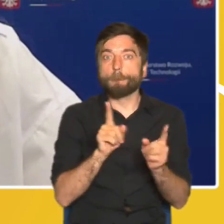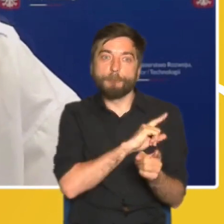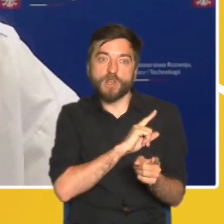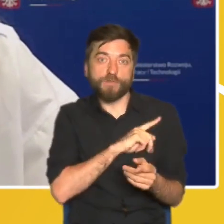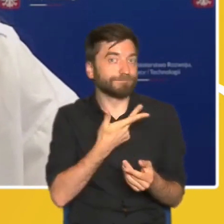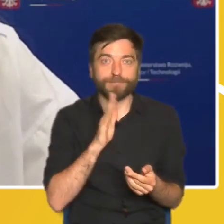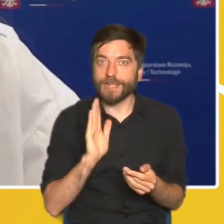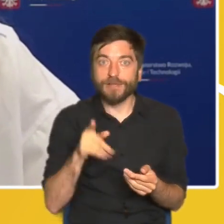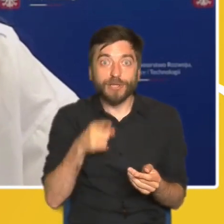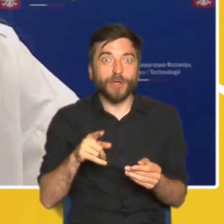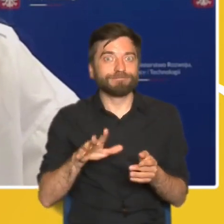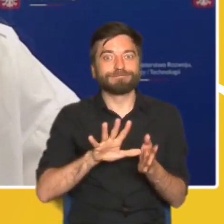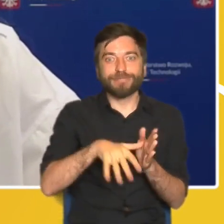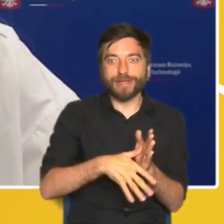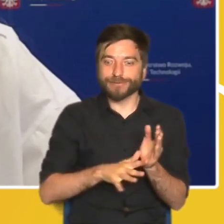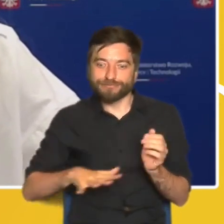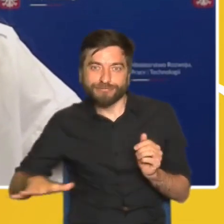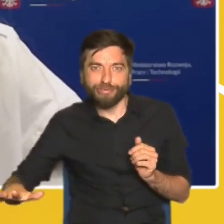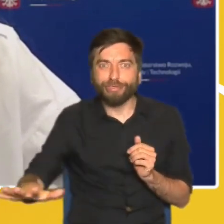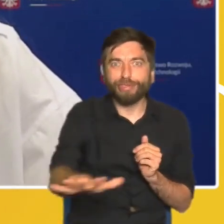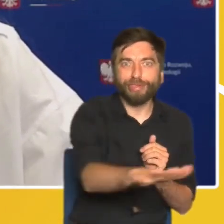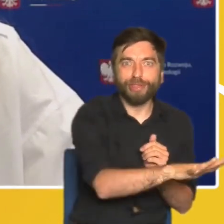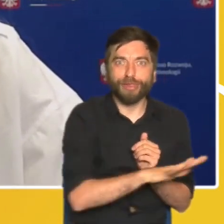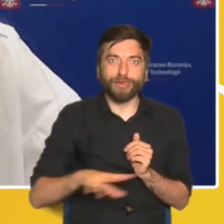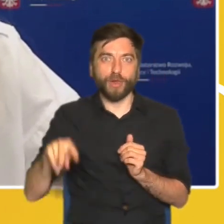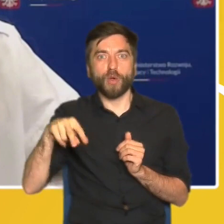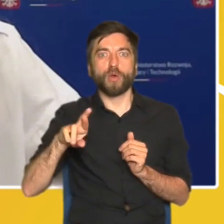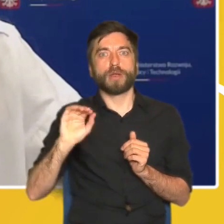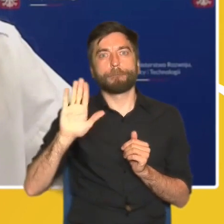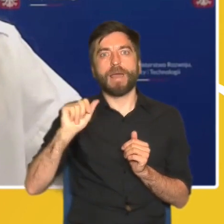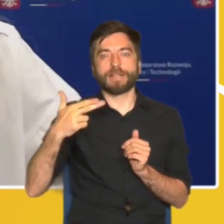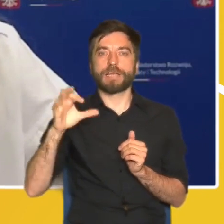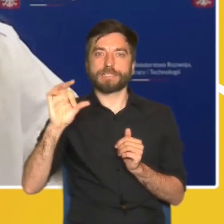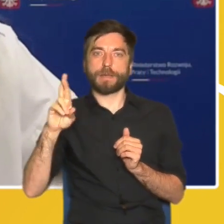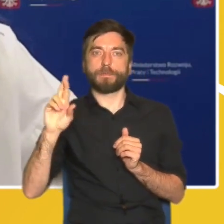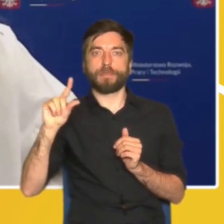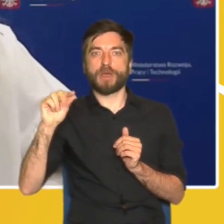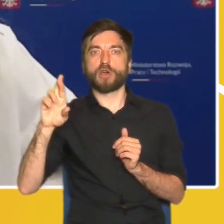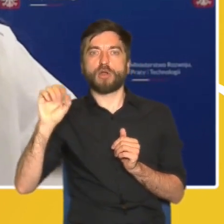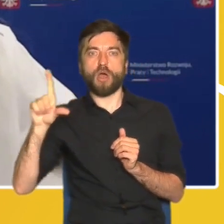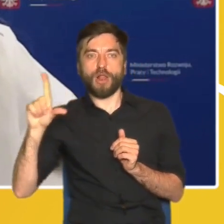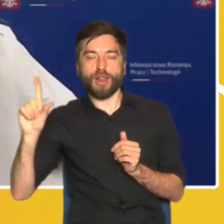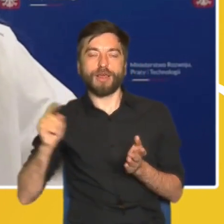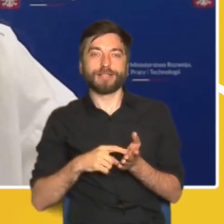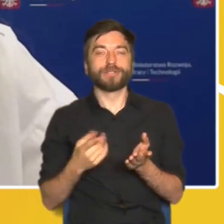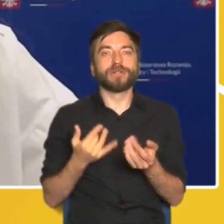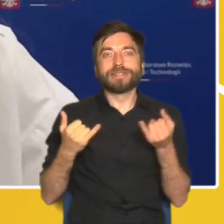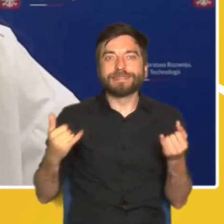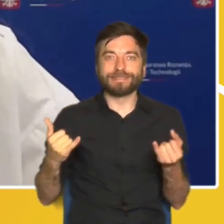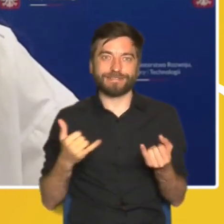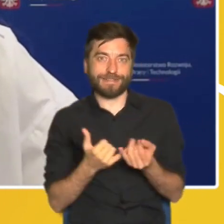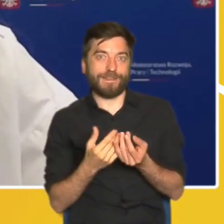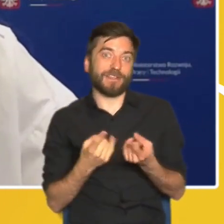rozlania się miasta, tak zwanego efektu urban sprawl i szeregu negatywnych zjawisk towarzyszących,